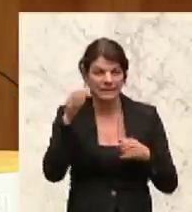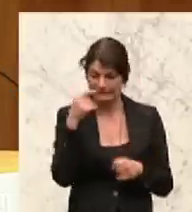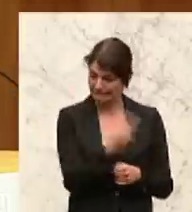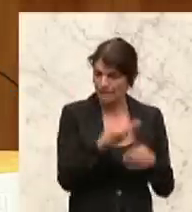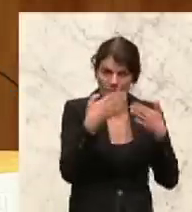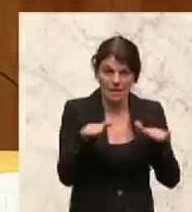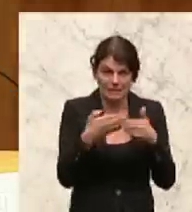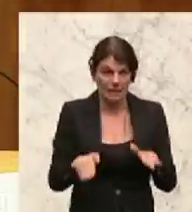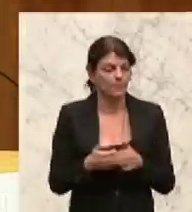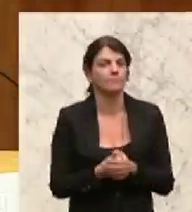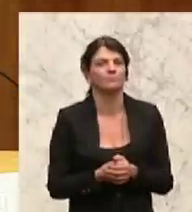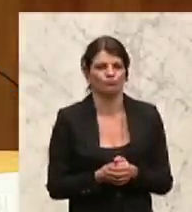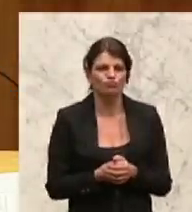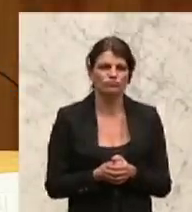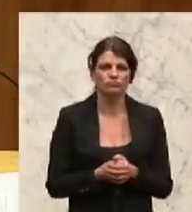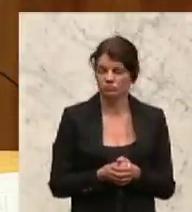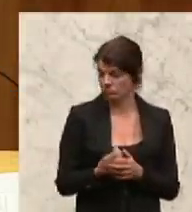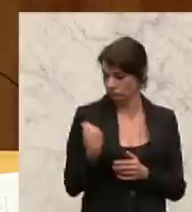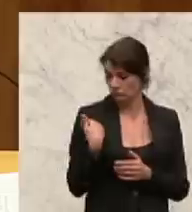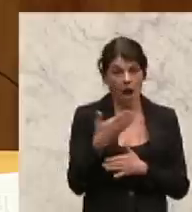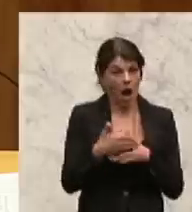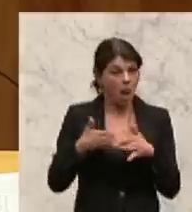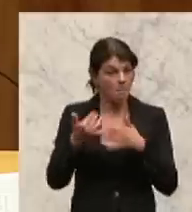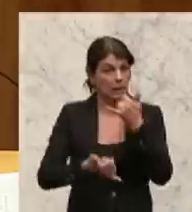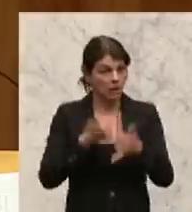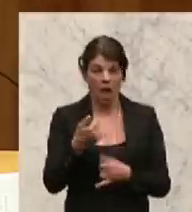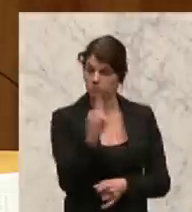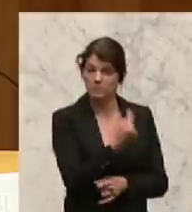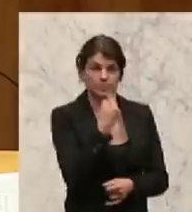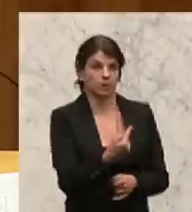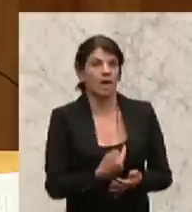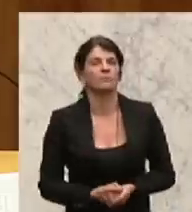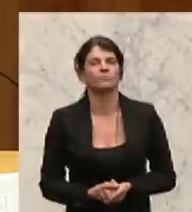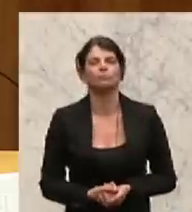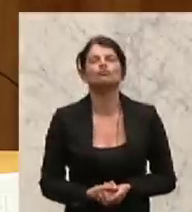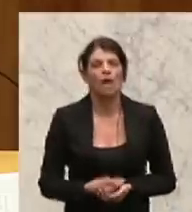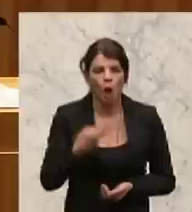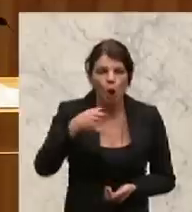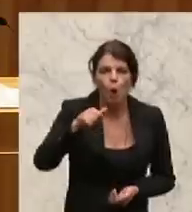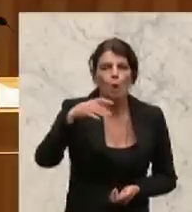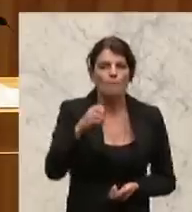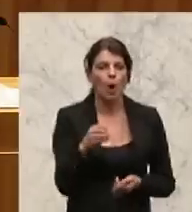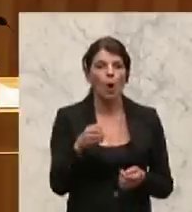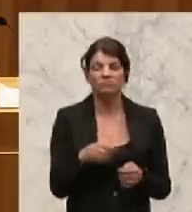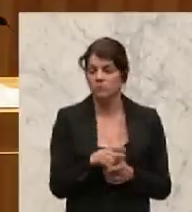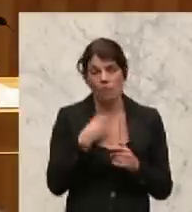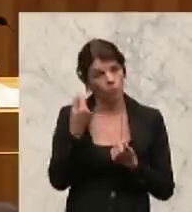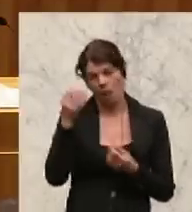im Dezember, das ist also ein halbes Jahr her, noch gesagt, die Hypo ist ein Fass ohne Boden.